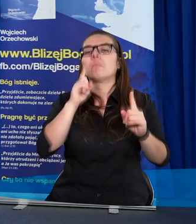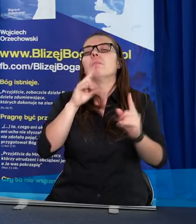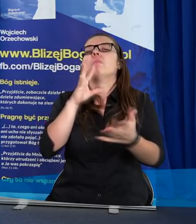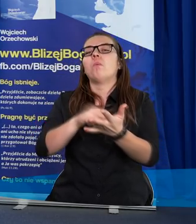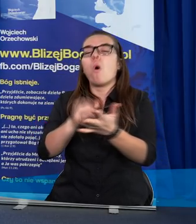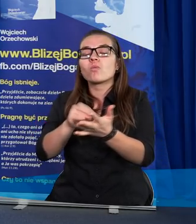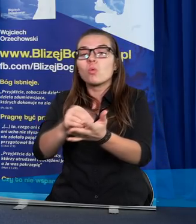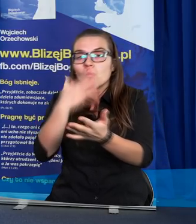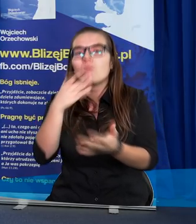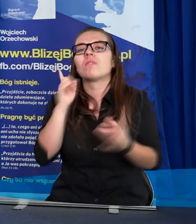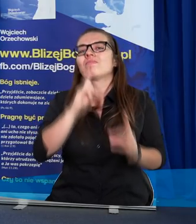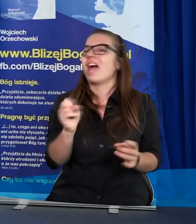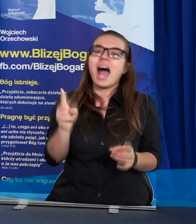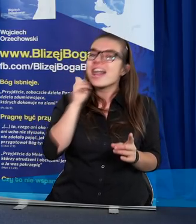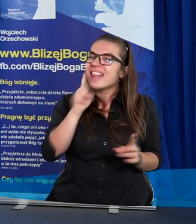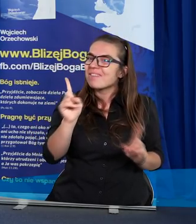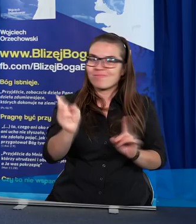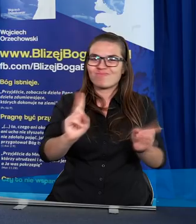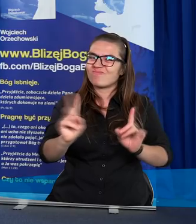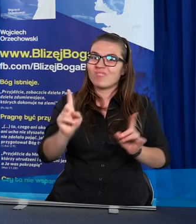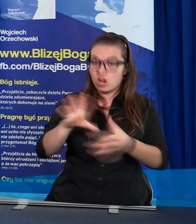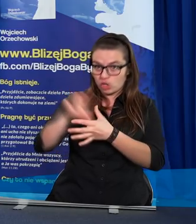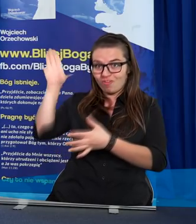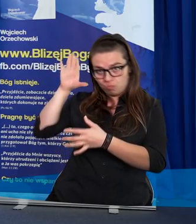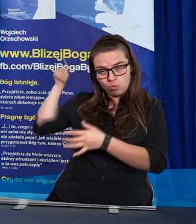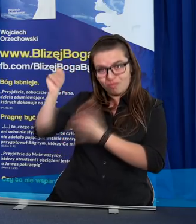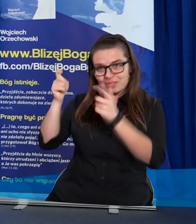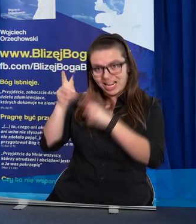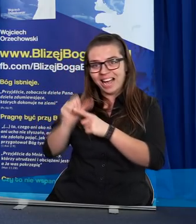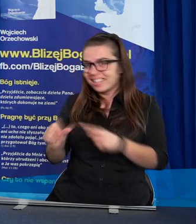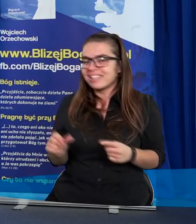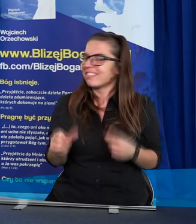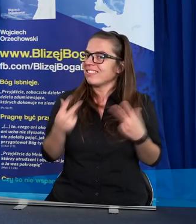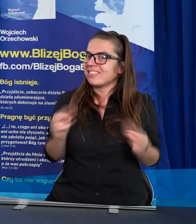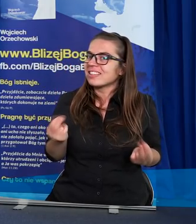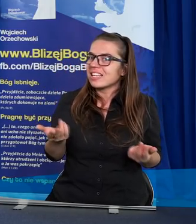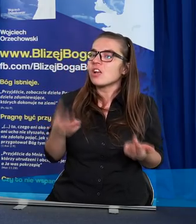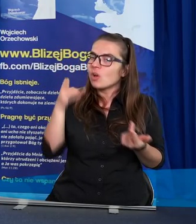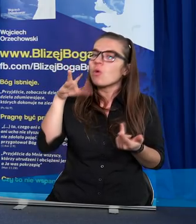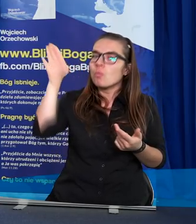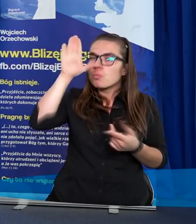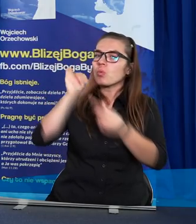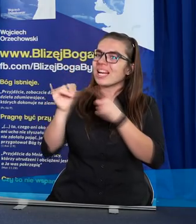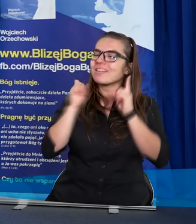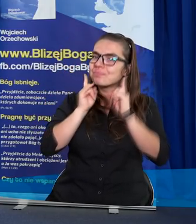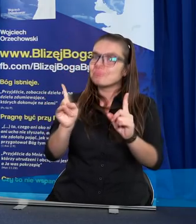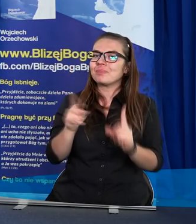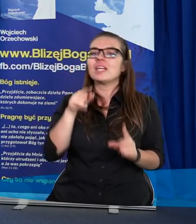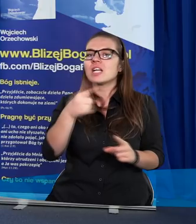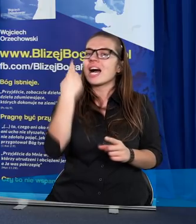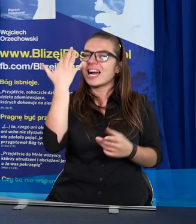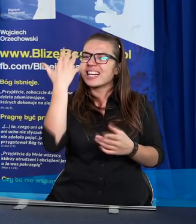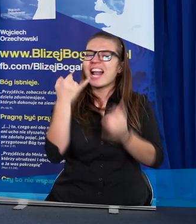razy. Czy i tak nie jest w przypadku Pana Boga? Chcielibyśmy dzisiaj zwrócić uwagę na kilka takich elementów, które